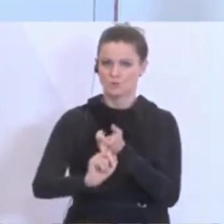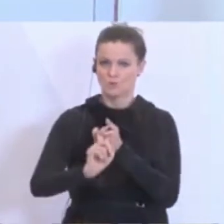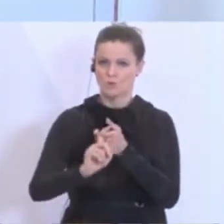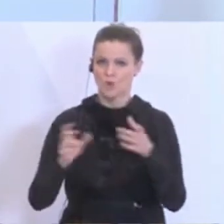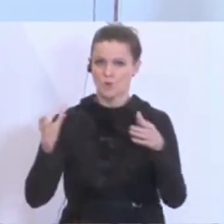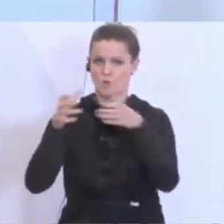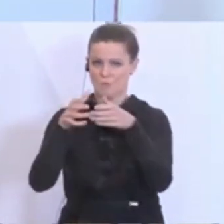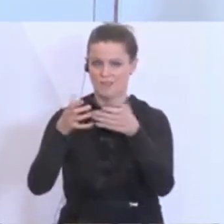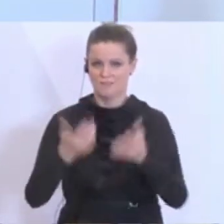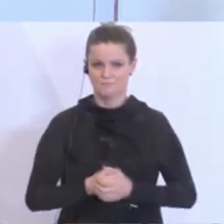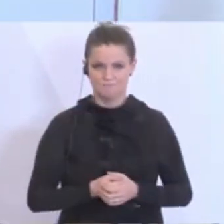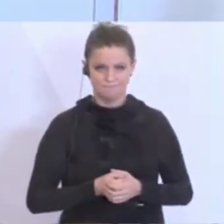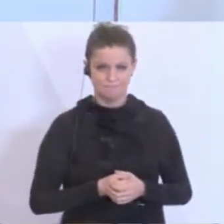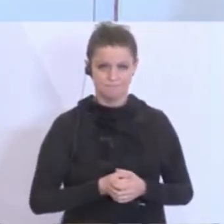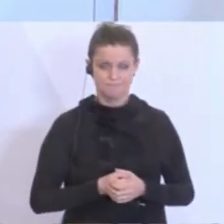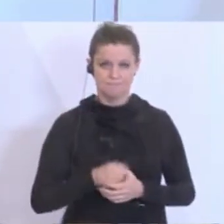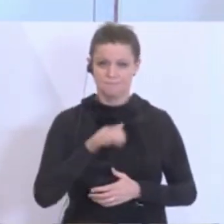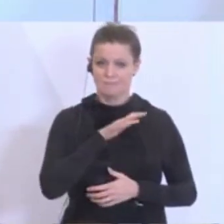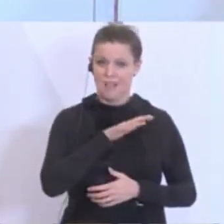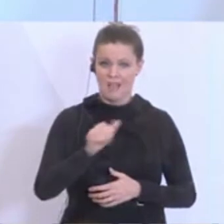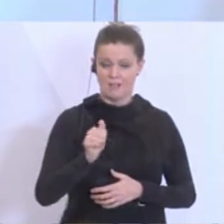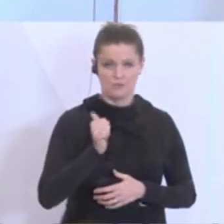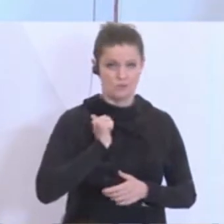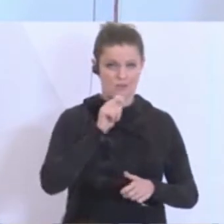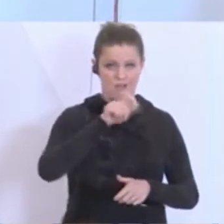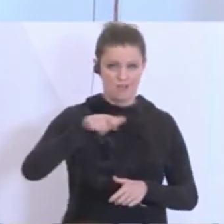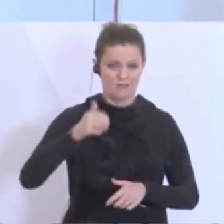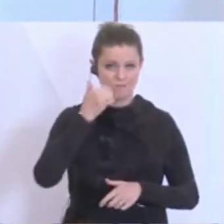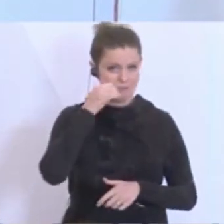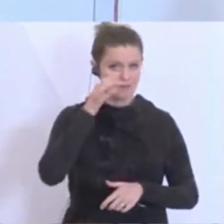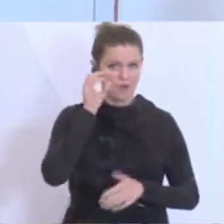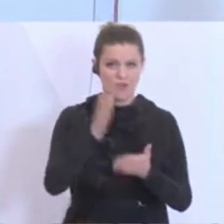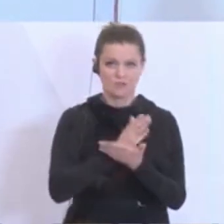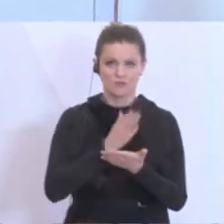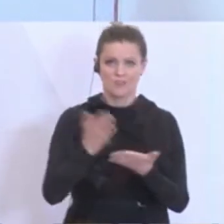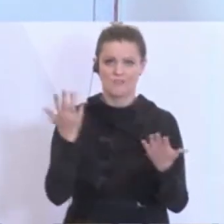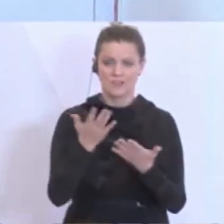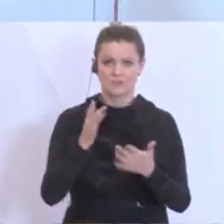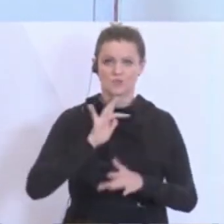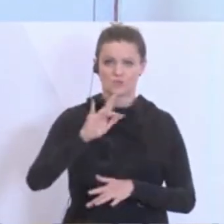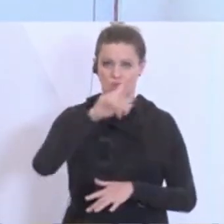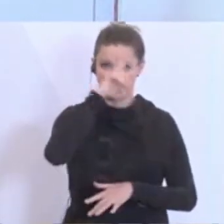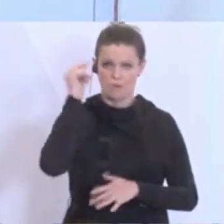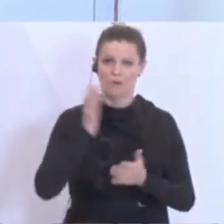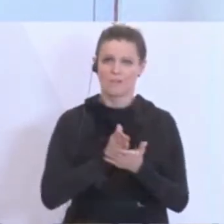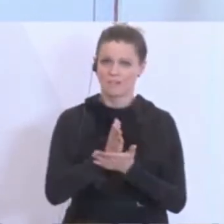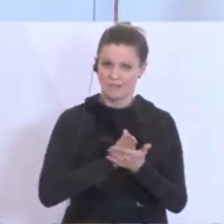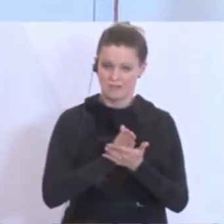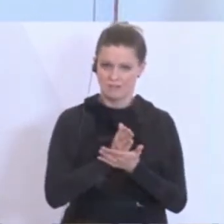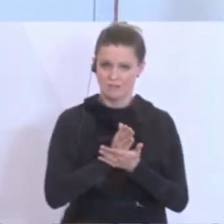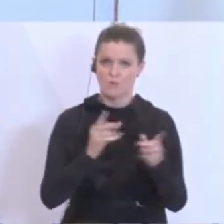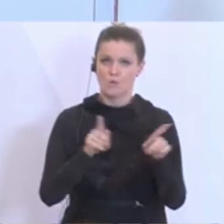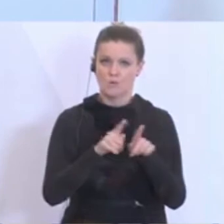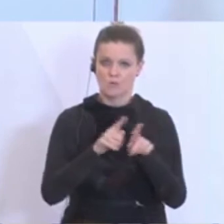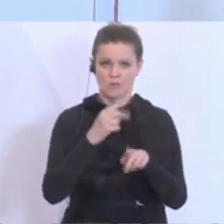Wozu sich aber alle Soldatinnen und Soldaten entschieden haben, ist dem Volk zu dienen und Verantwortung